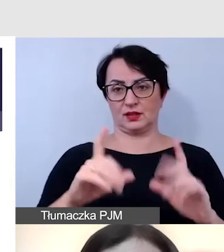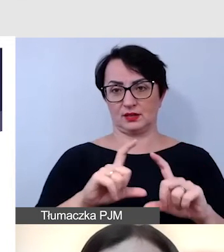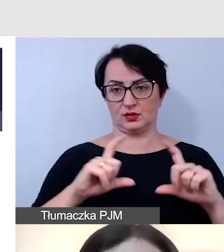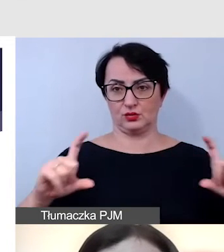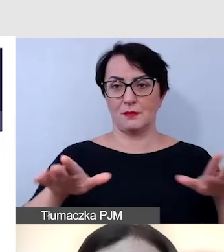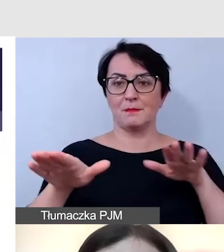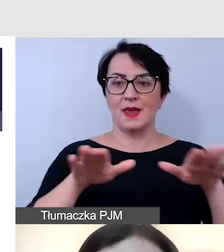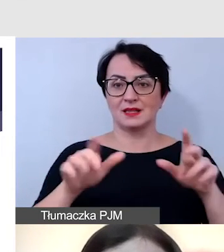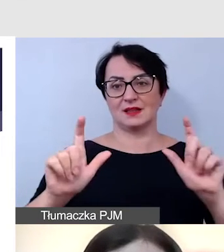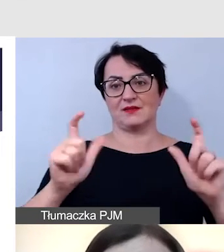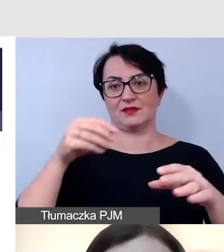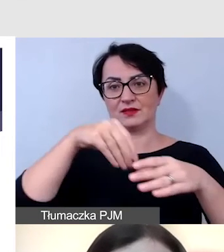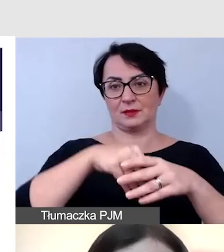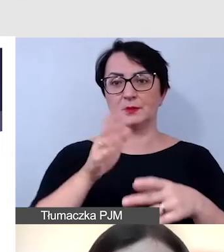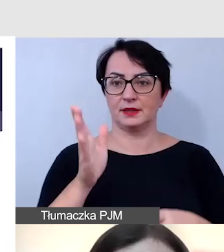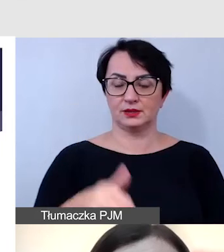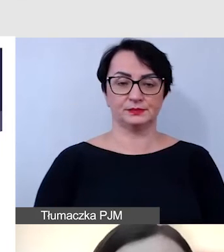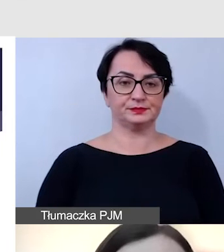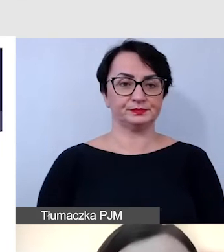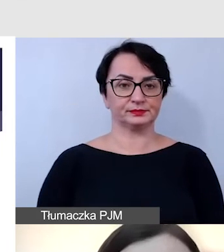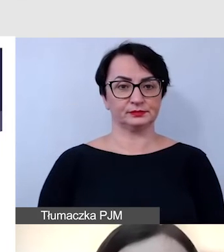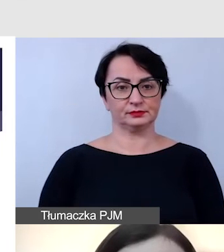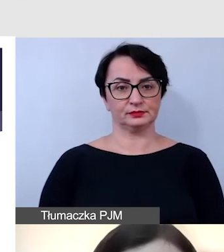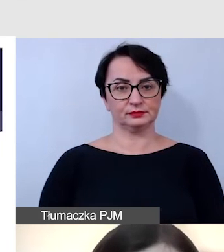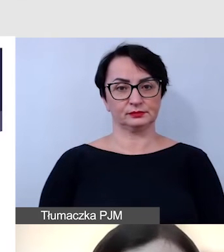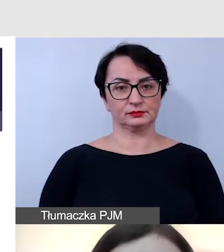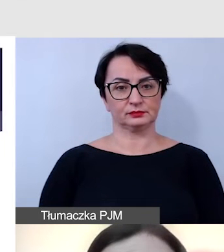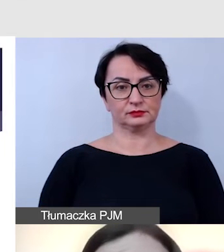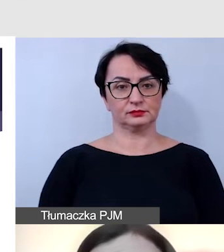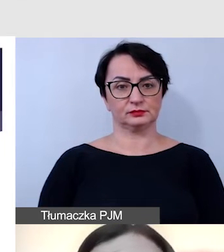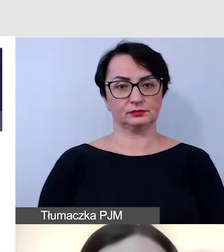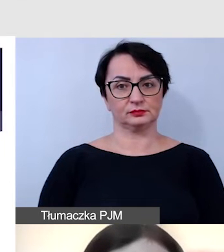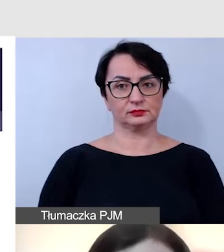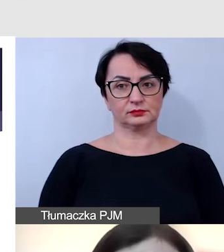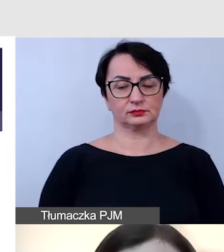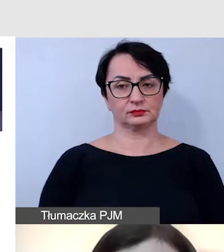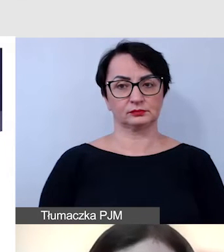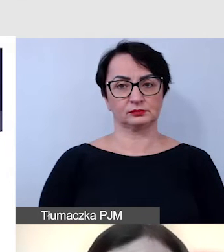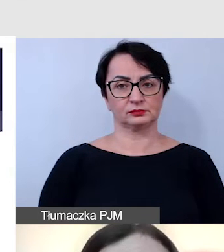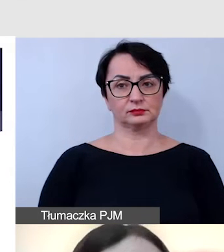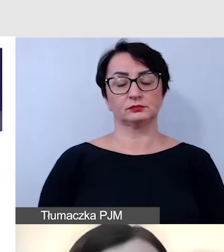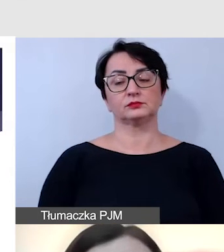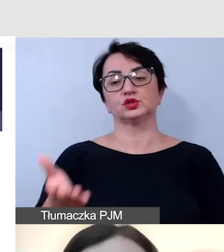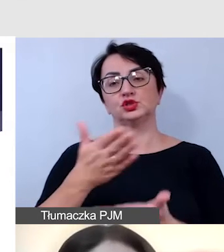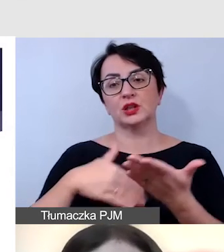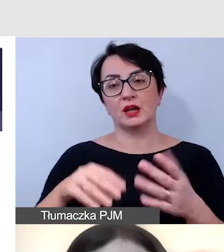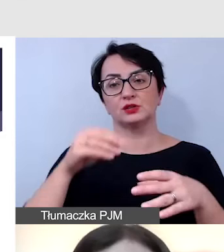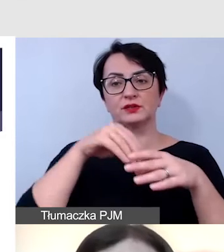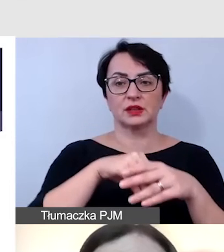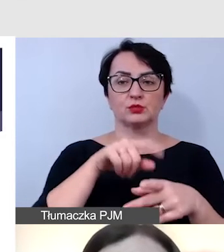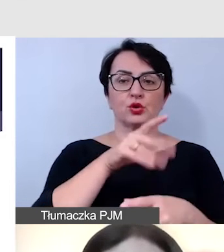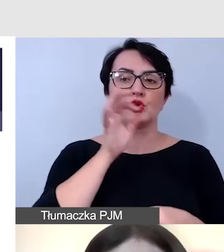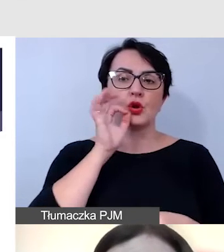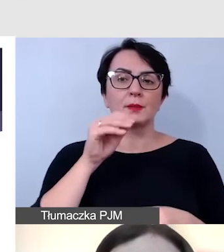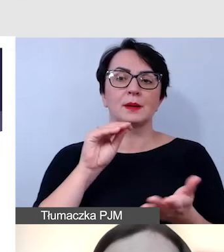miejsca, w którym organizujemy wydarzenie. Część z tych rzeczy to kwestia dobrych praktyk. Część wynika